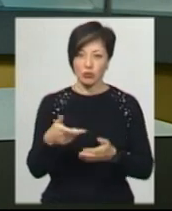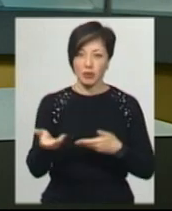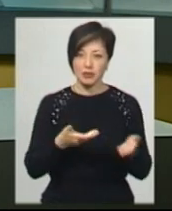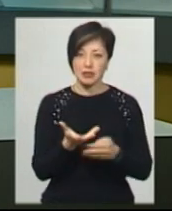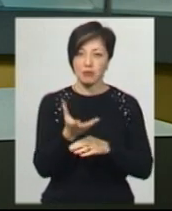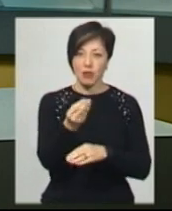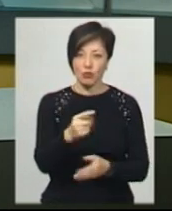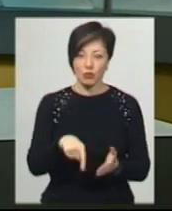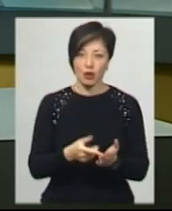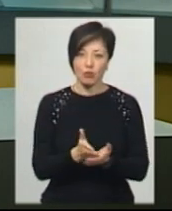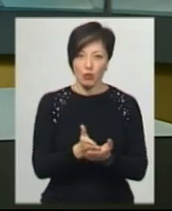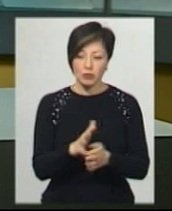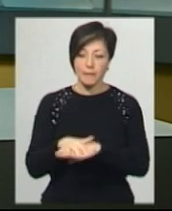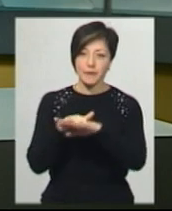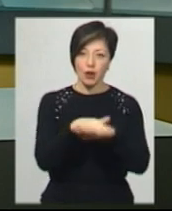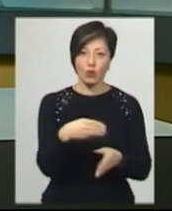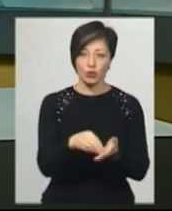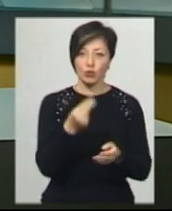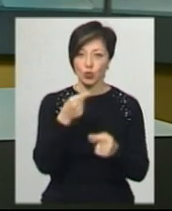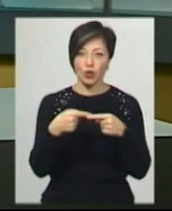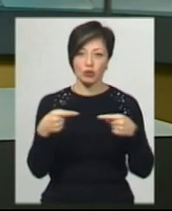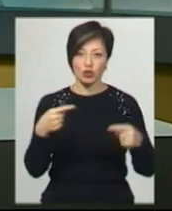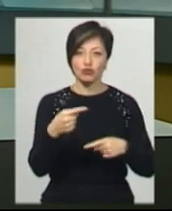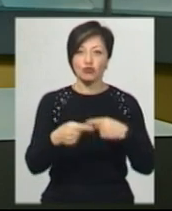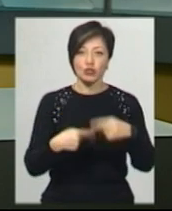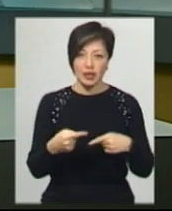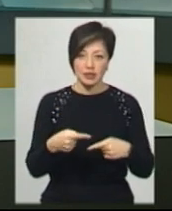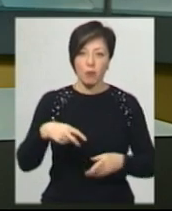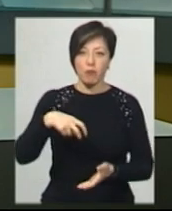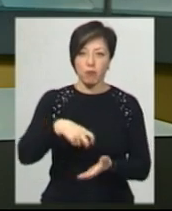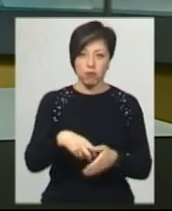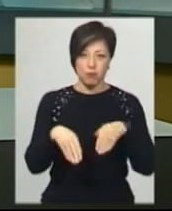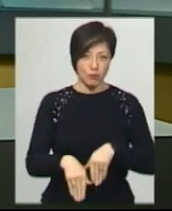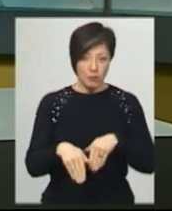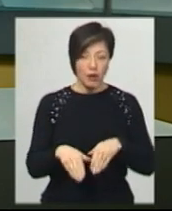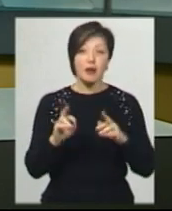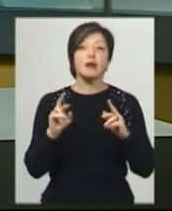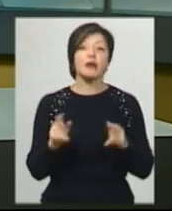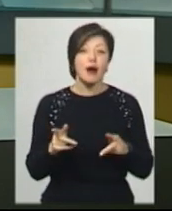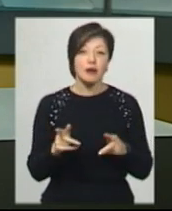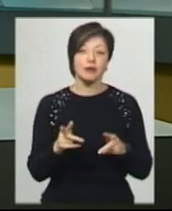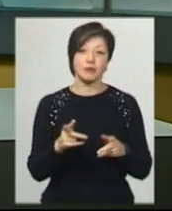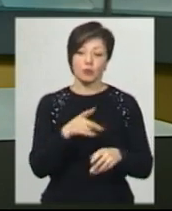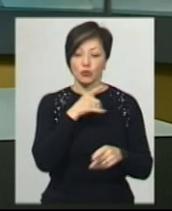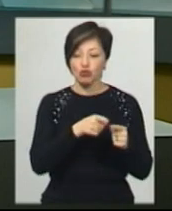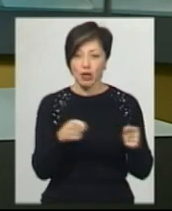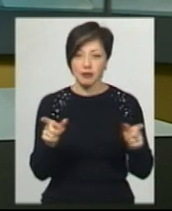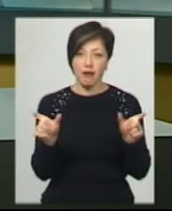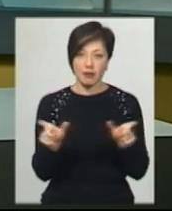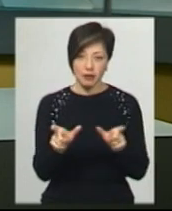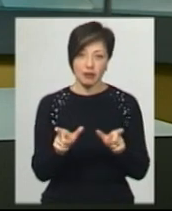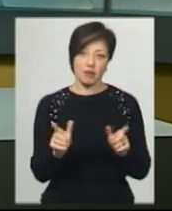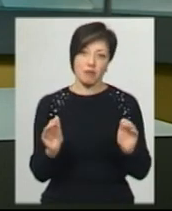комунальні послуги, отримують перекази та купують продукти харчування через листоношу. Як під час карантину у невеликому населеному пункті